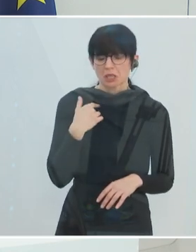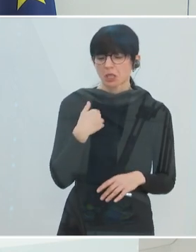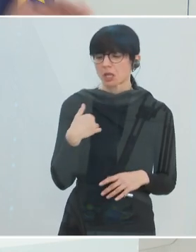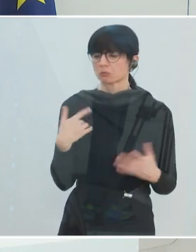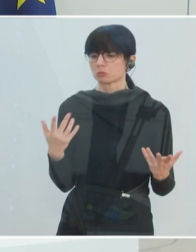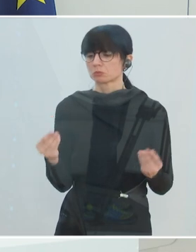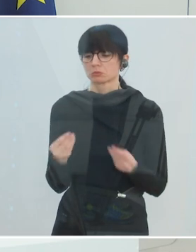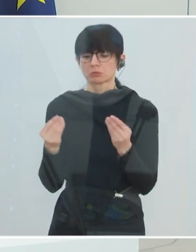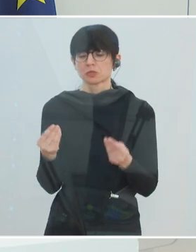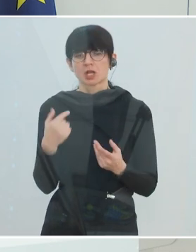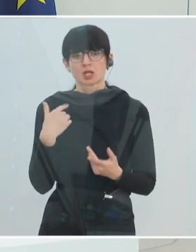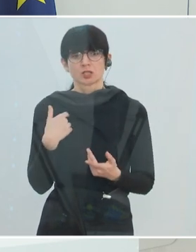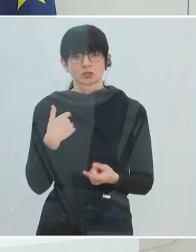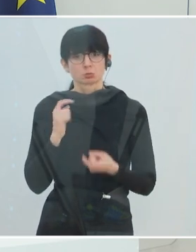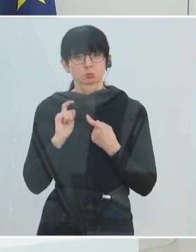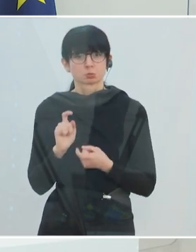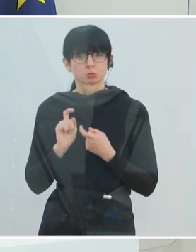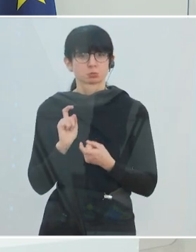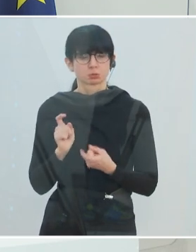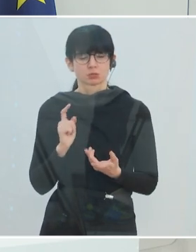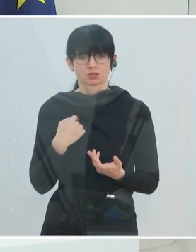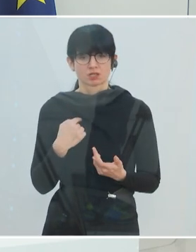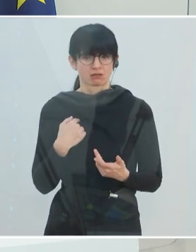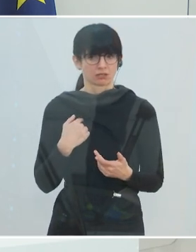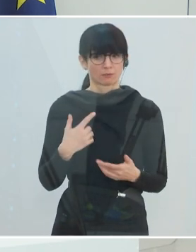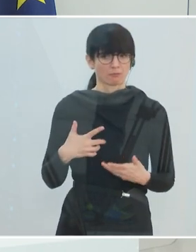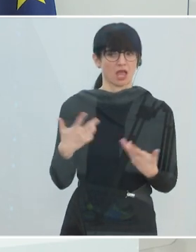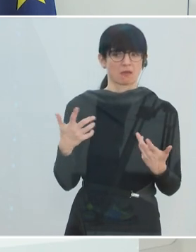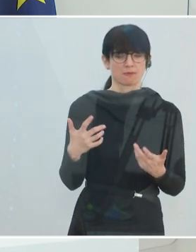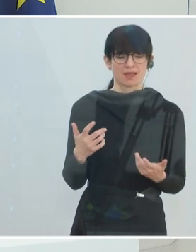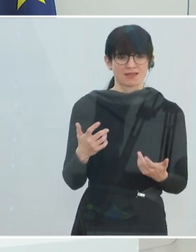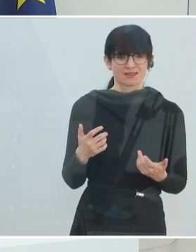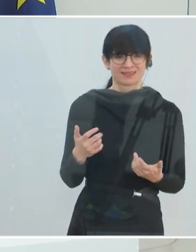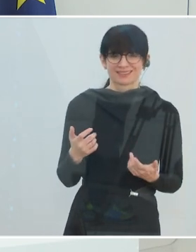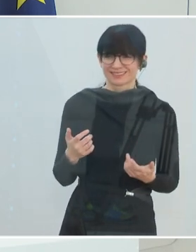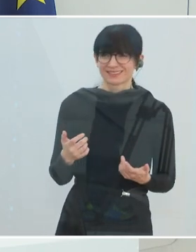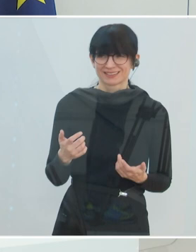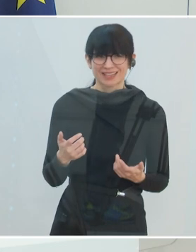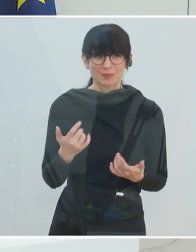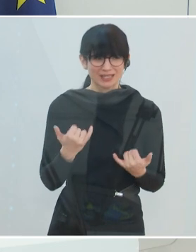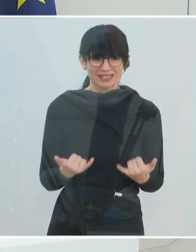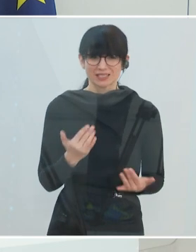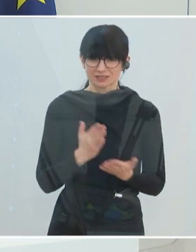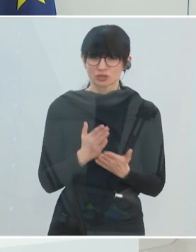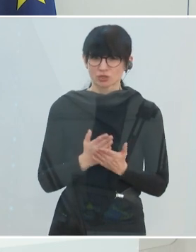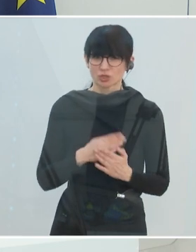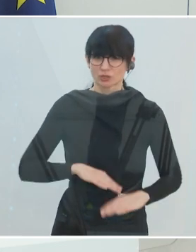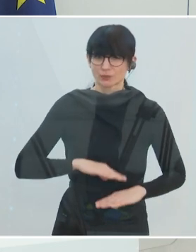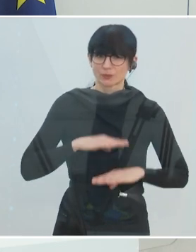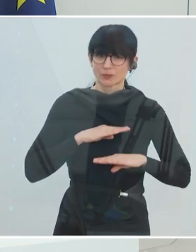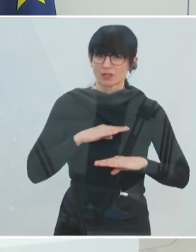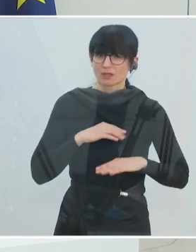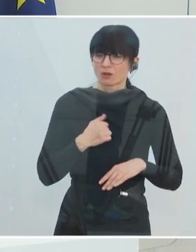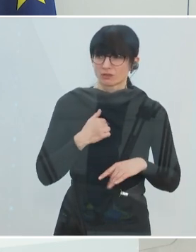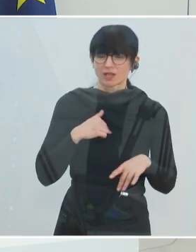reagieren, sei es jetzt verbal aggressiv oder handlungsaggressiv, führen dazu, dass wir schon entsprechend aggressiv